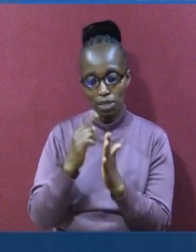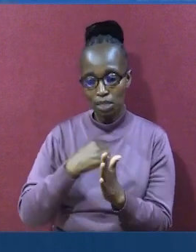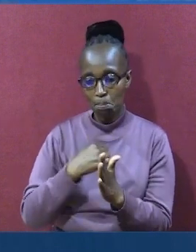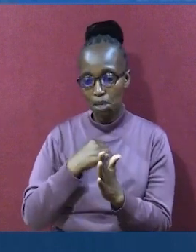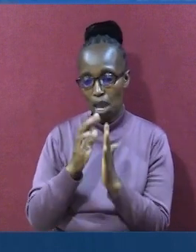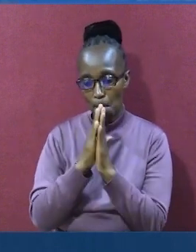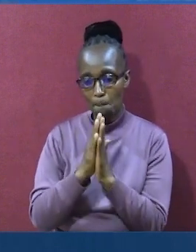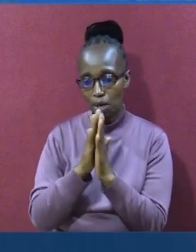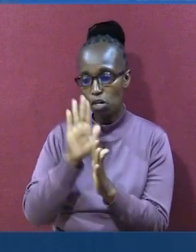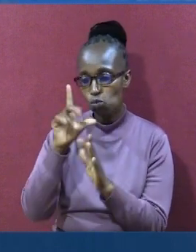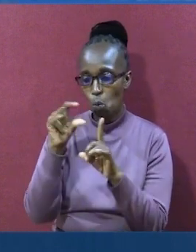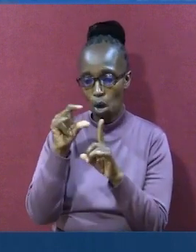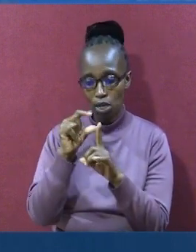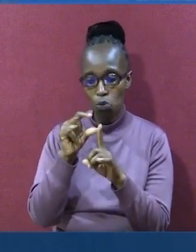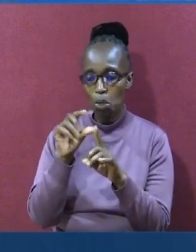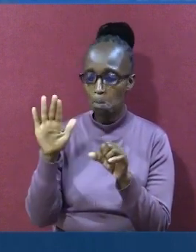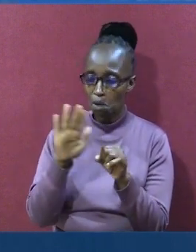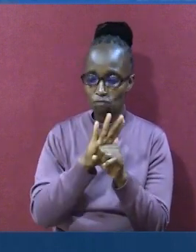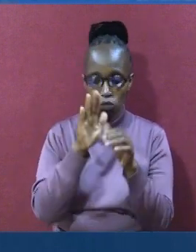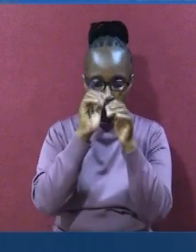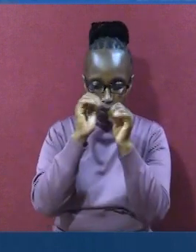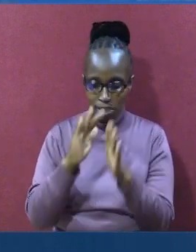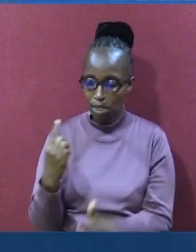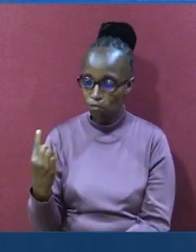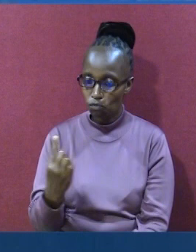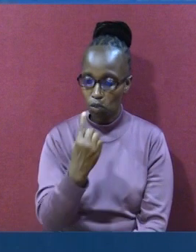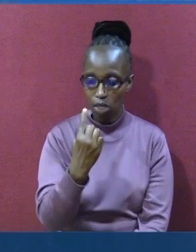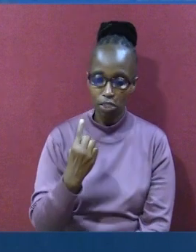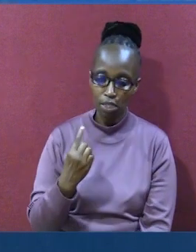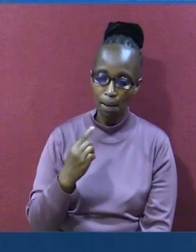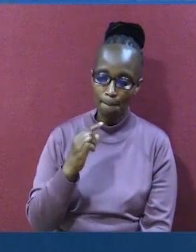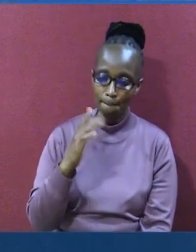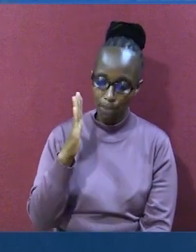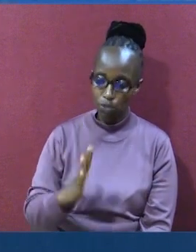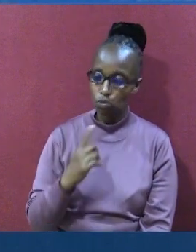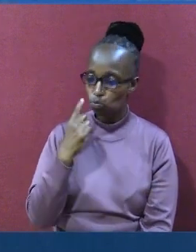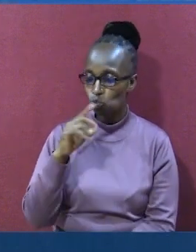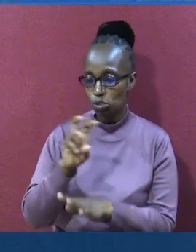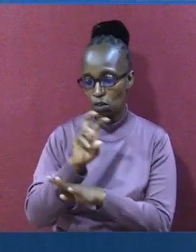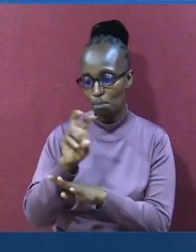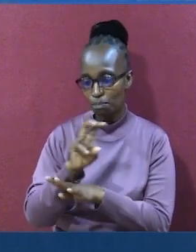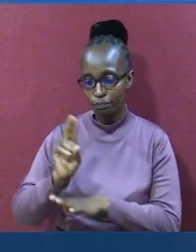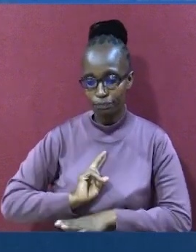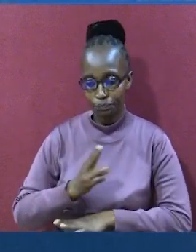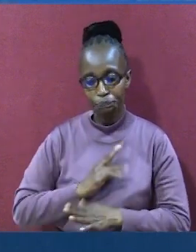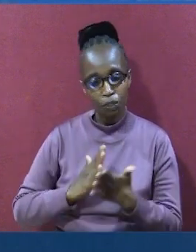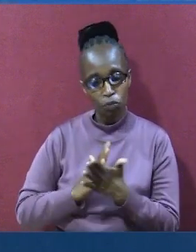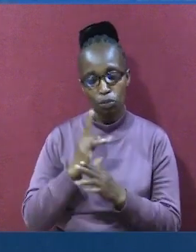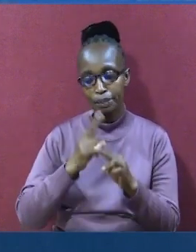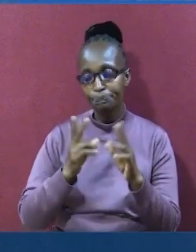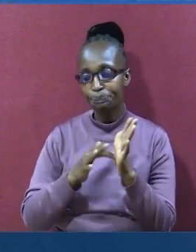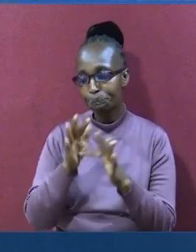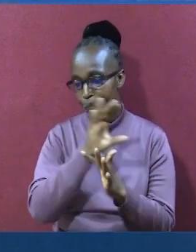mimi buwana. Na neno lako likaweze kuwa ya baraka. Kwa kila moja ambayo na mtanzama. Na ni katika jina la Yesu Kristo.